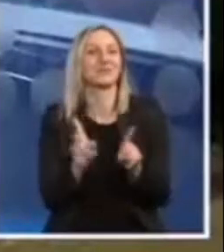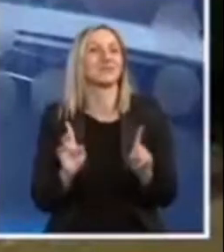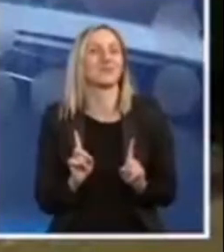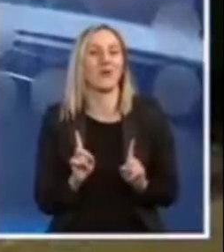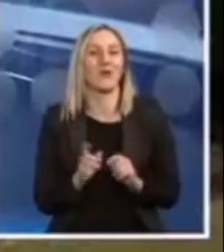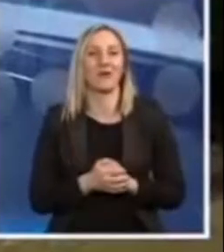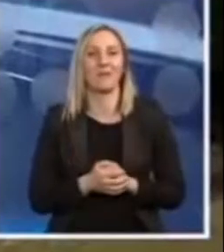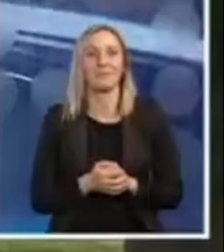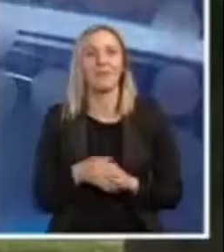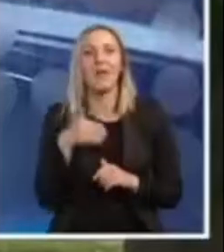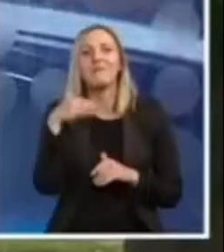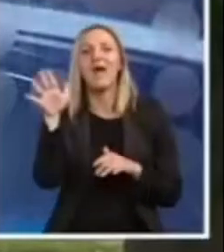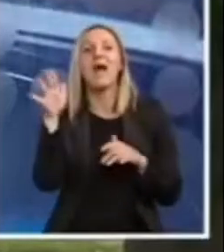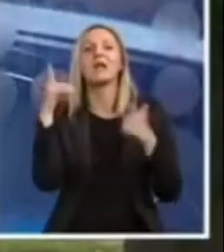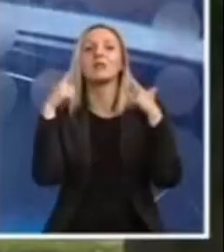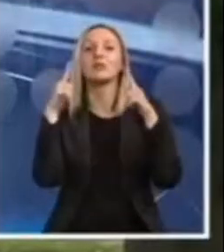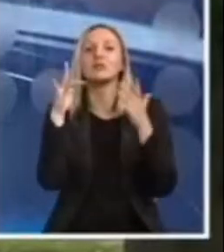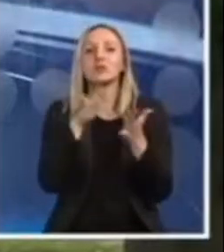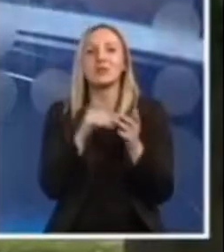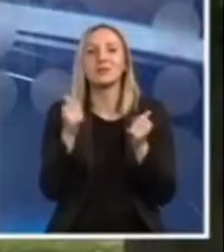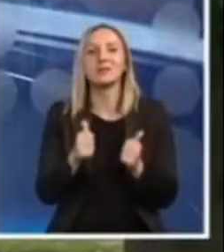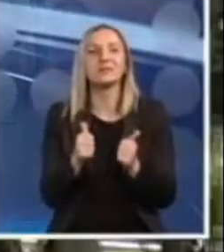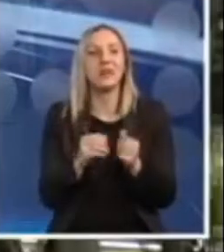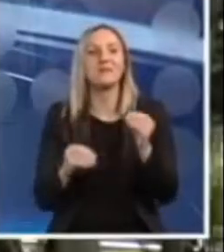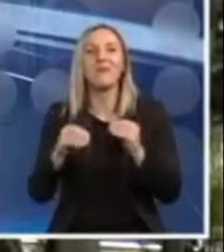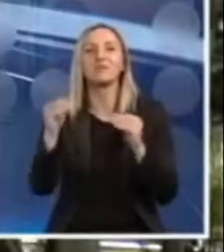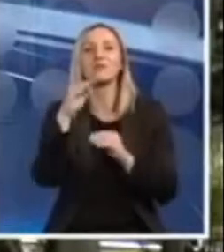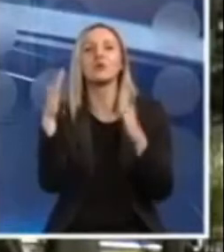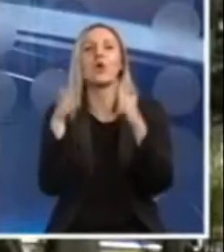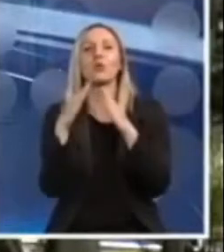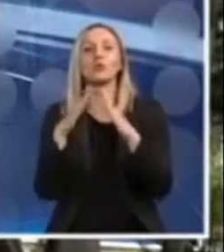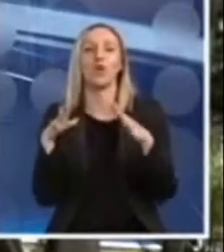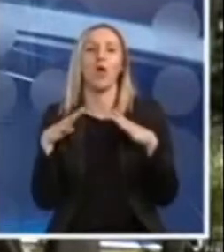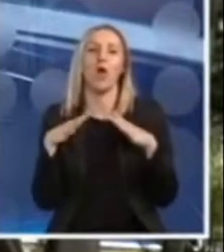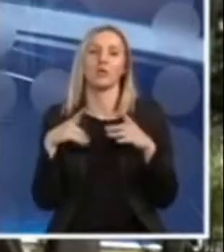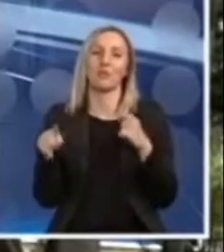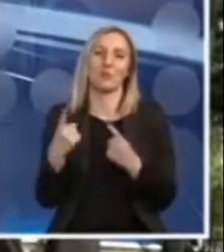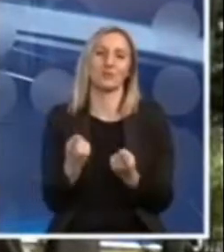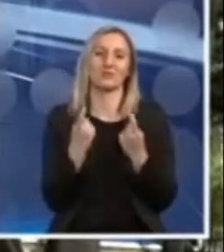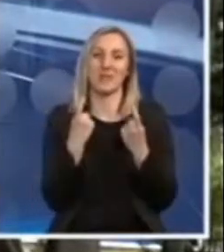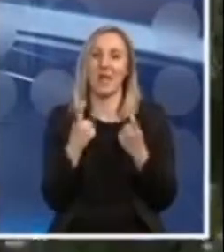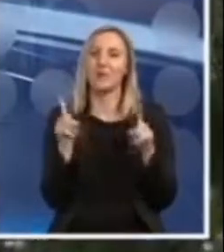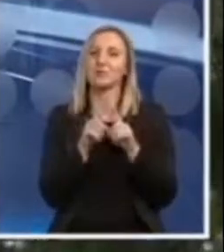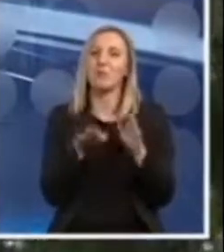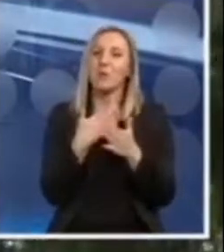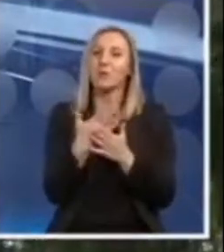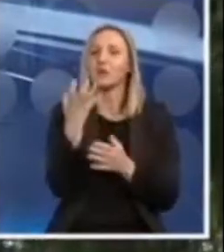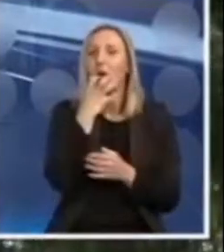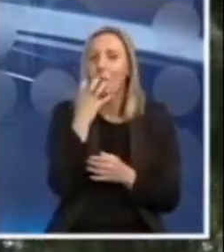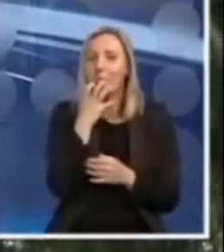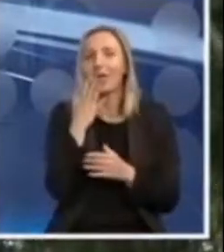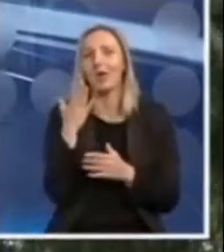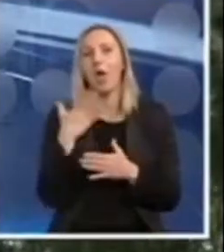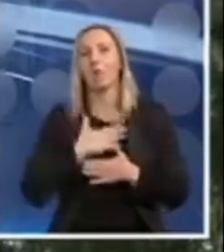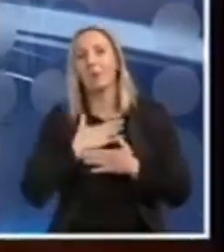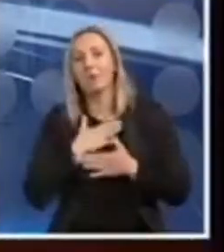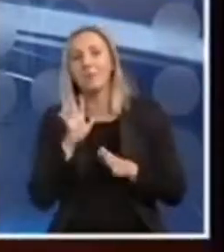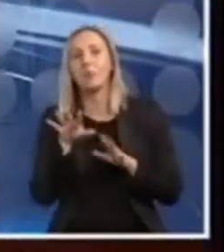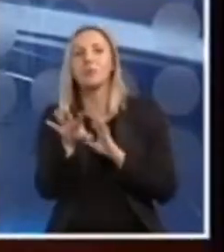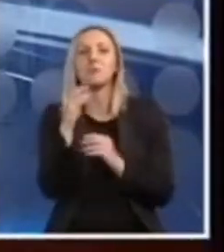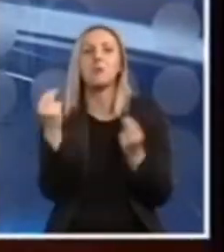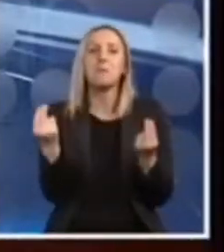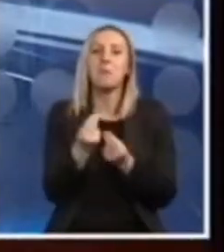Van turističkog centra nižu se kuće za odmor na selu. U njima se uz običajnu ponudu, udobnost i toplinu mogu